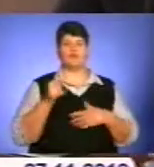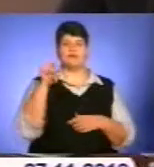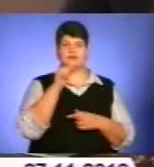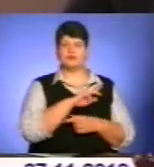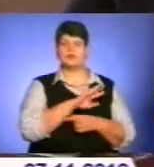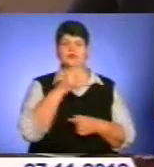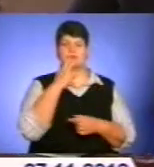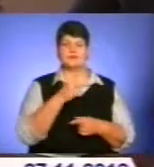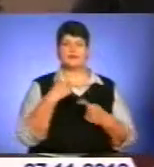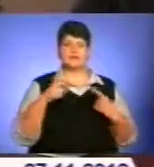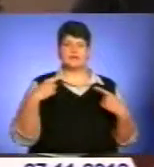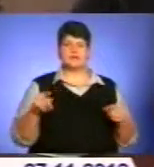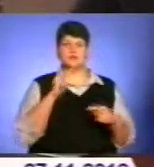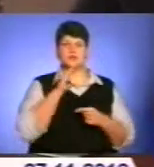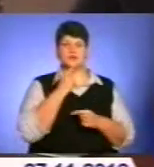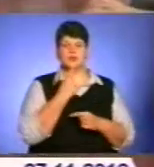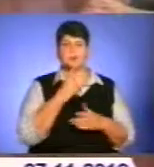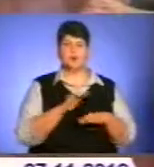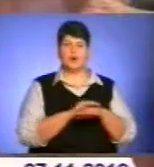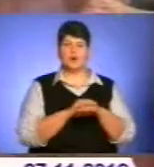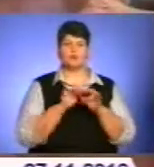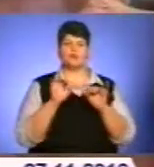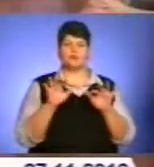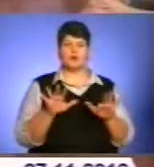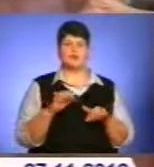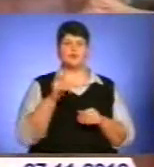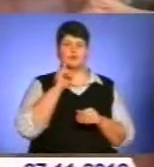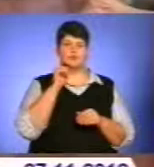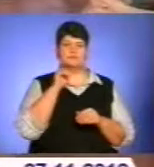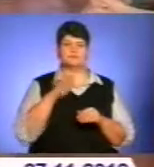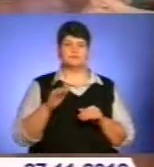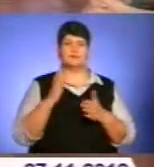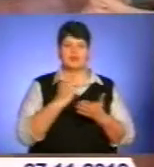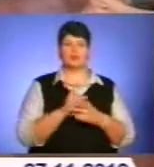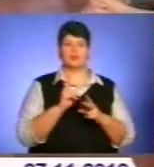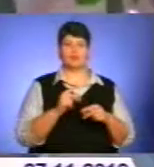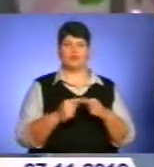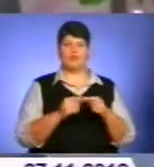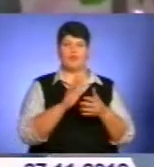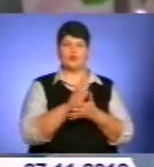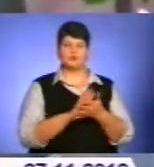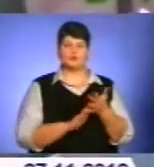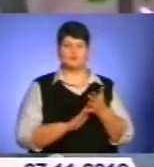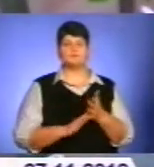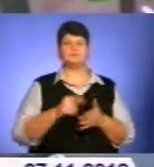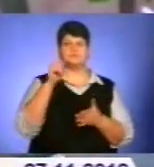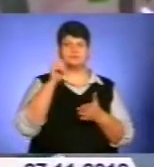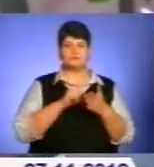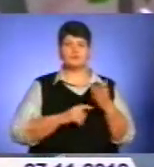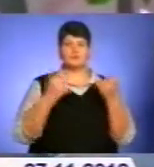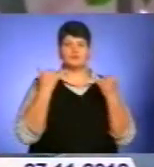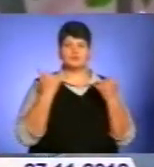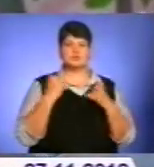незважаючи на різні труднощі, благородну справу юнатів центру є кому продовжувати. Переконана, сучасний юний